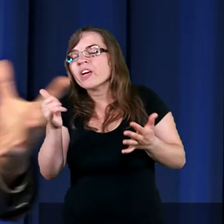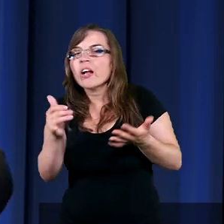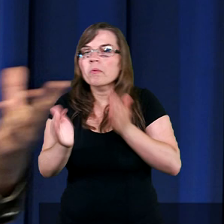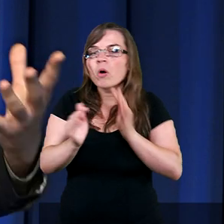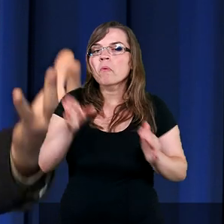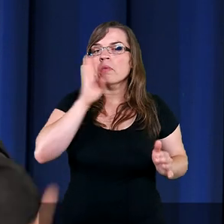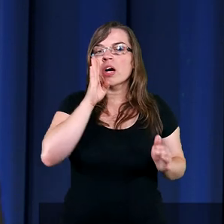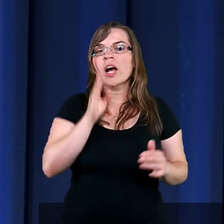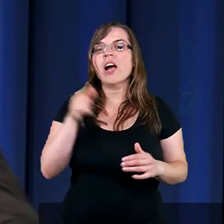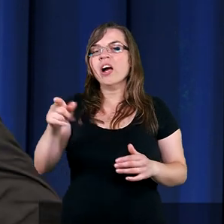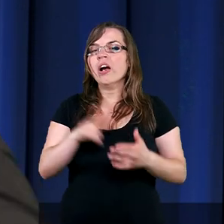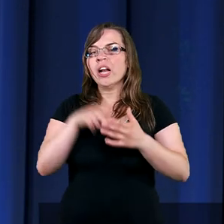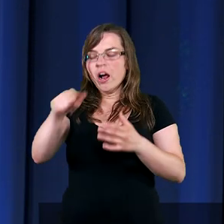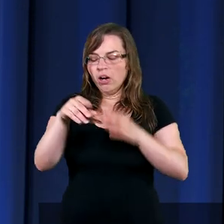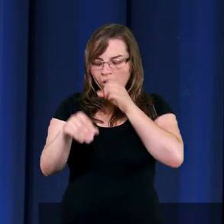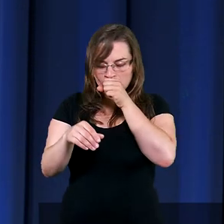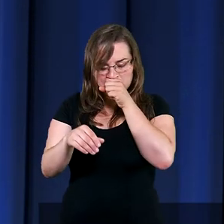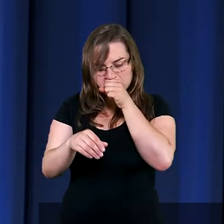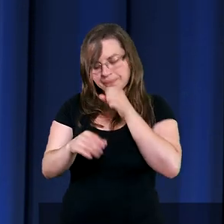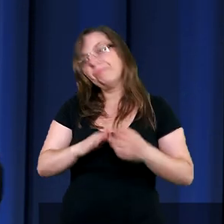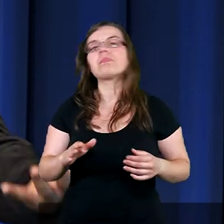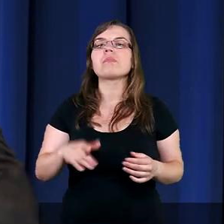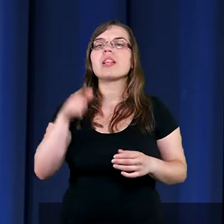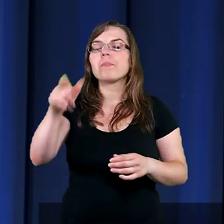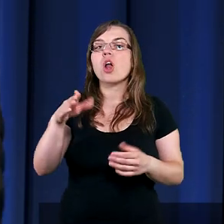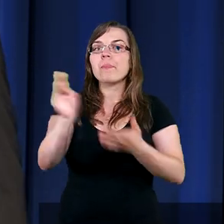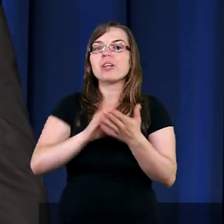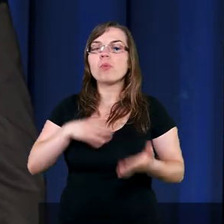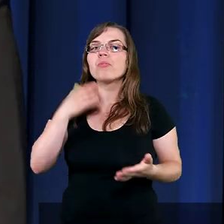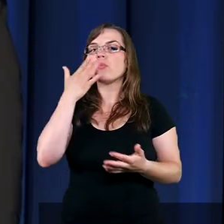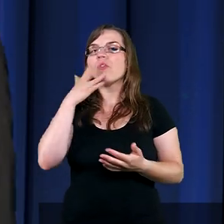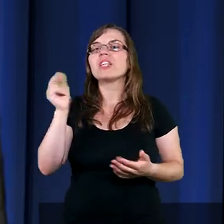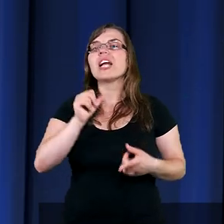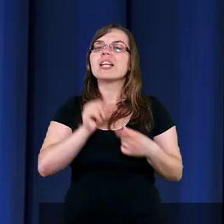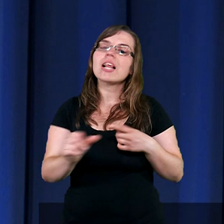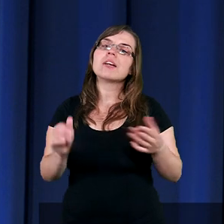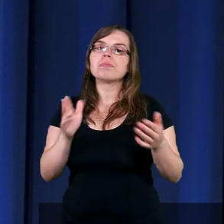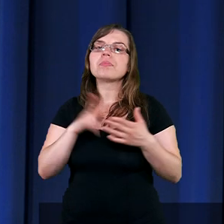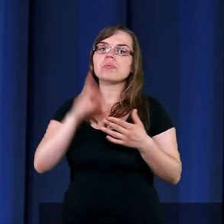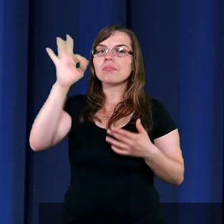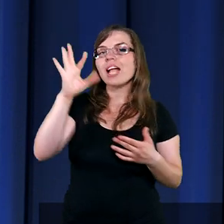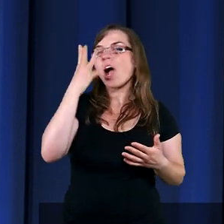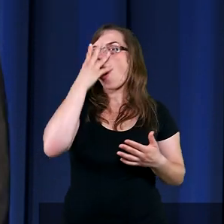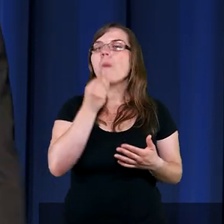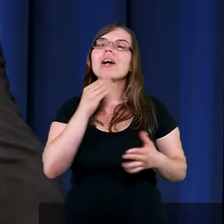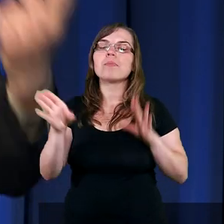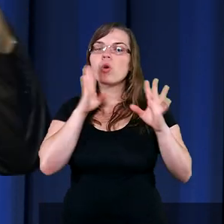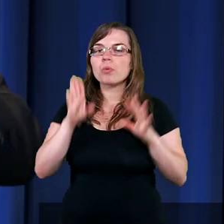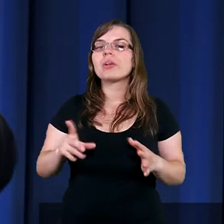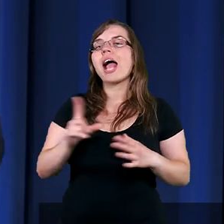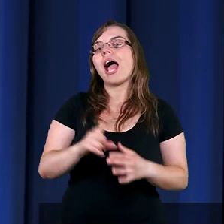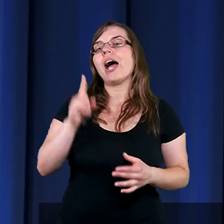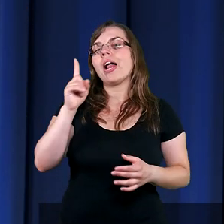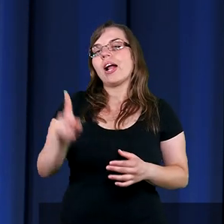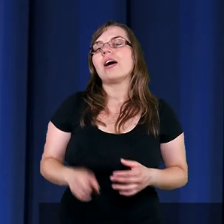cechy Pana Boga. Nawet w tym, jak wyglądamy się jakoś. Nie wiem. Biblia mówi, że jesteśmy na Jego obraz i podobieństwo. Ale,